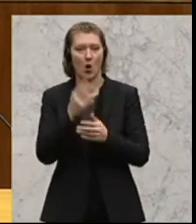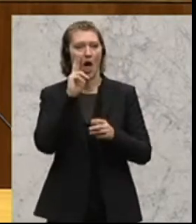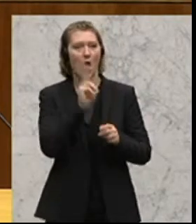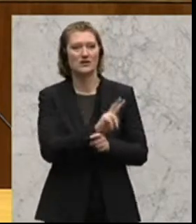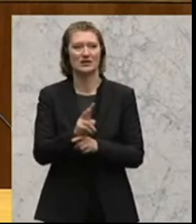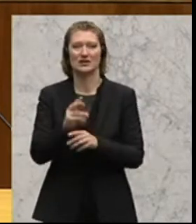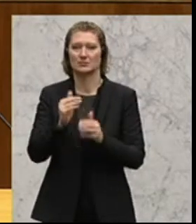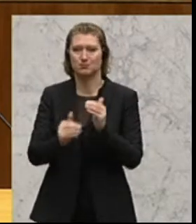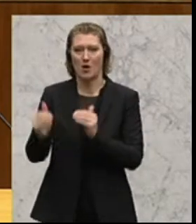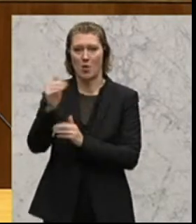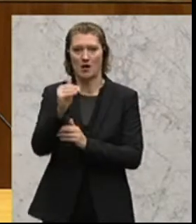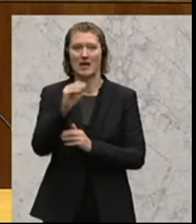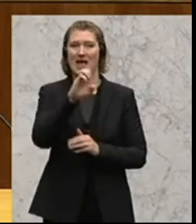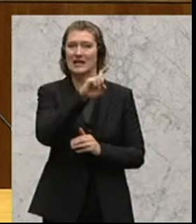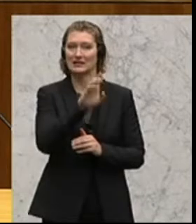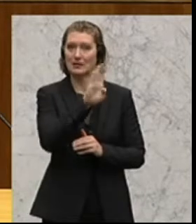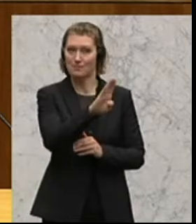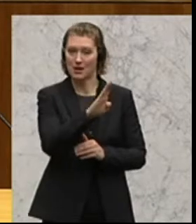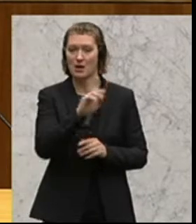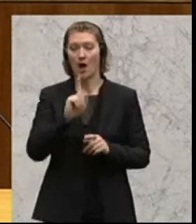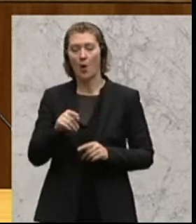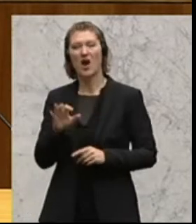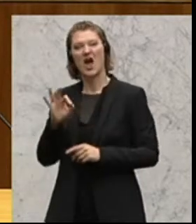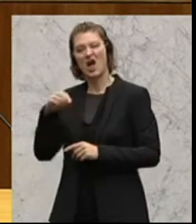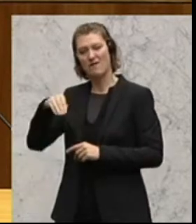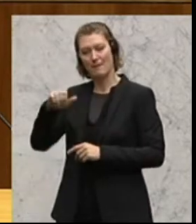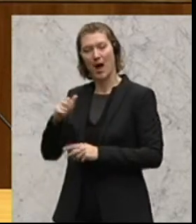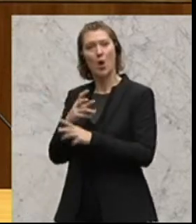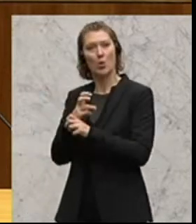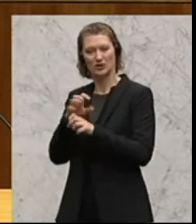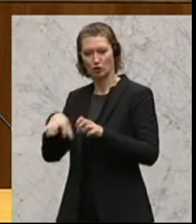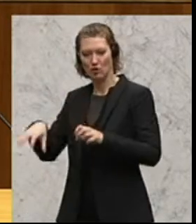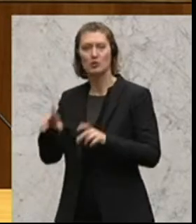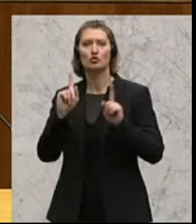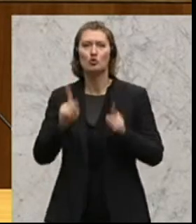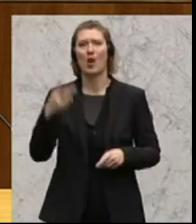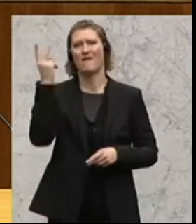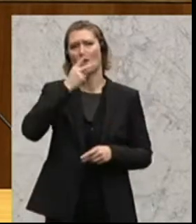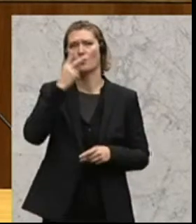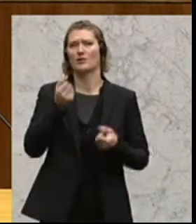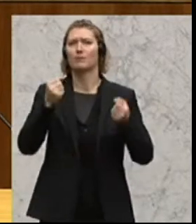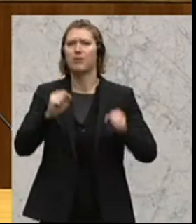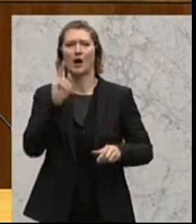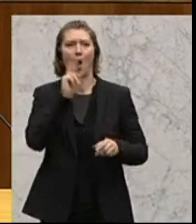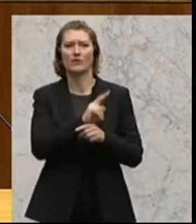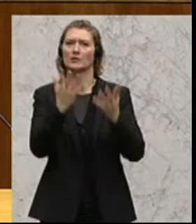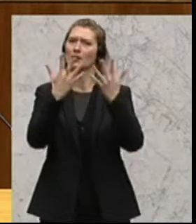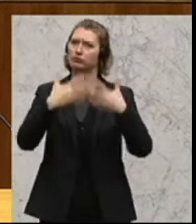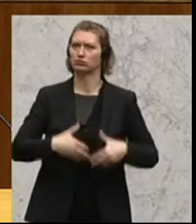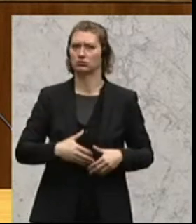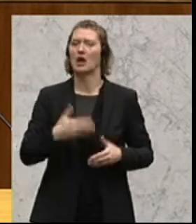EZB und den österreichischen Einheiten Nationalbank und FMA so funktioniert, dass es eine vernünftige Bankenaufsicht gibt. Daher